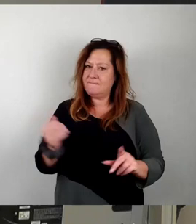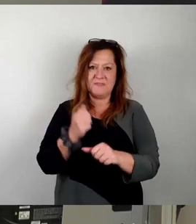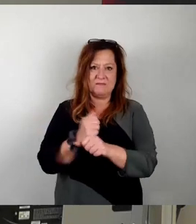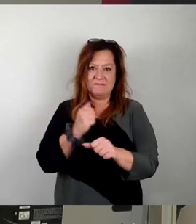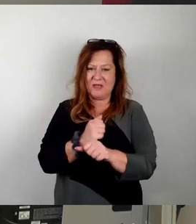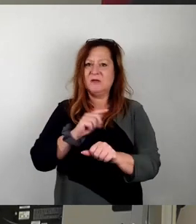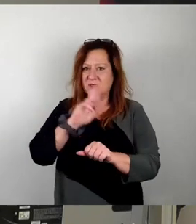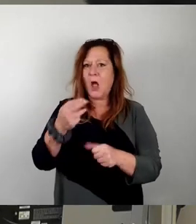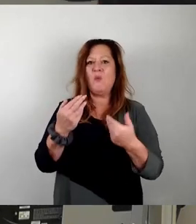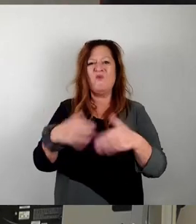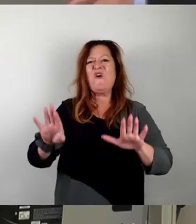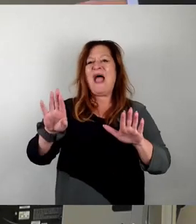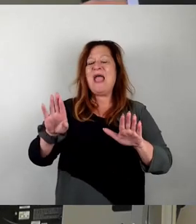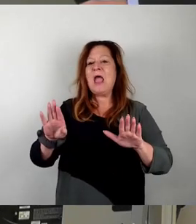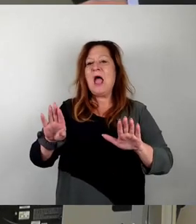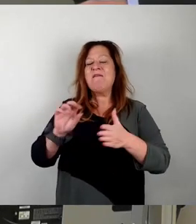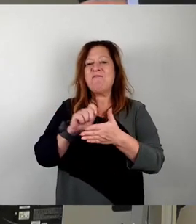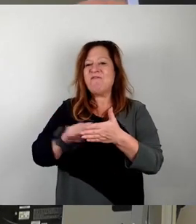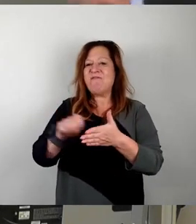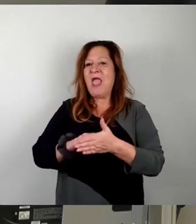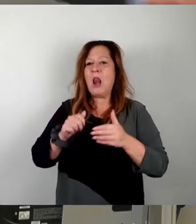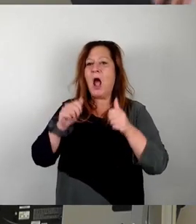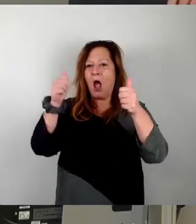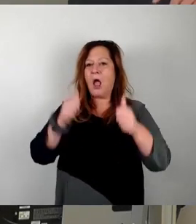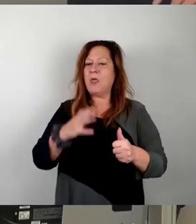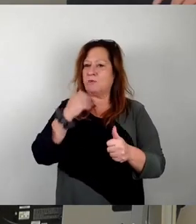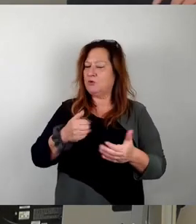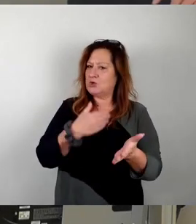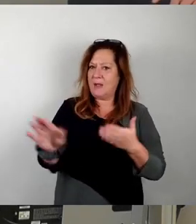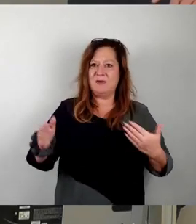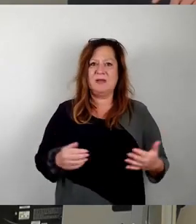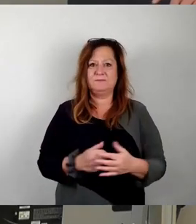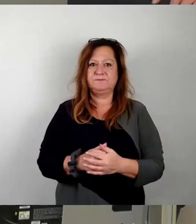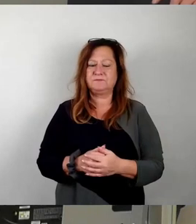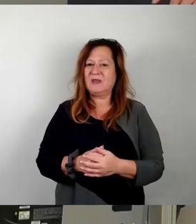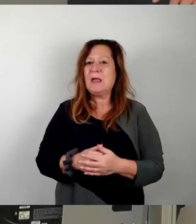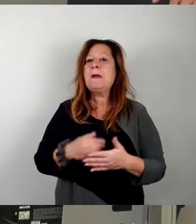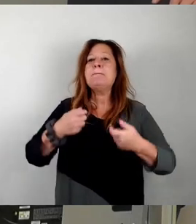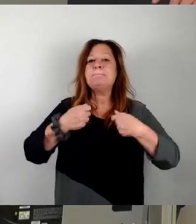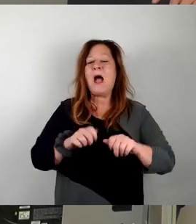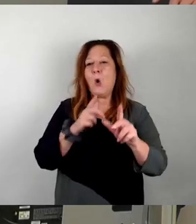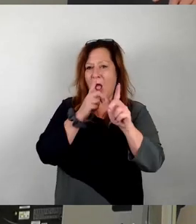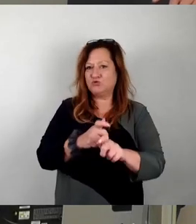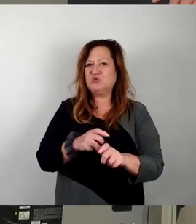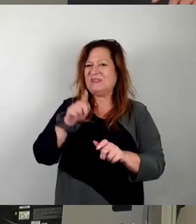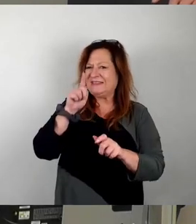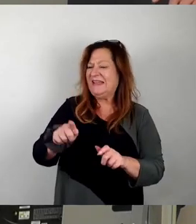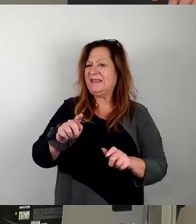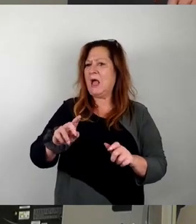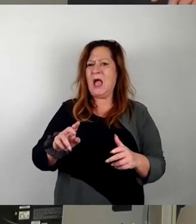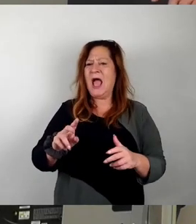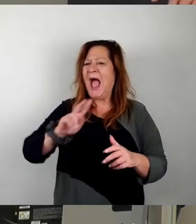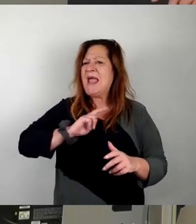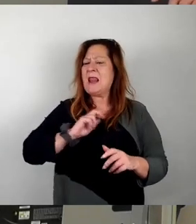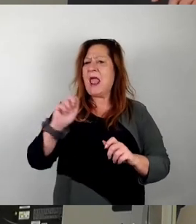eingebracht. Dieser soll weiterführend als der Bericht des Bauausschusses dem Oberbürgermeister diese Eigenermächtigung nicht nur